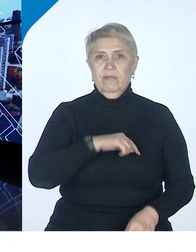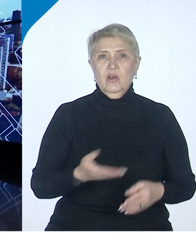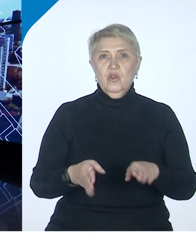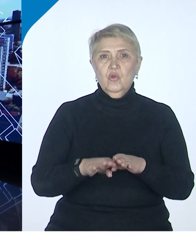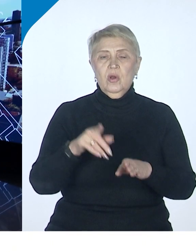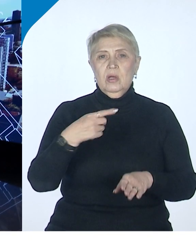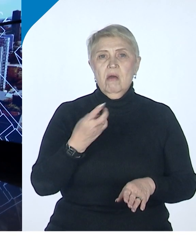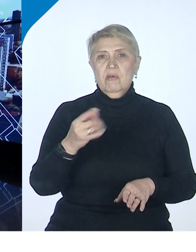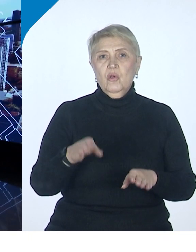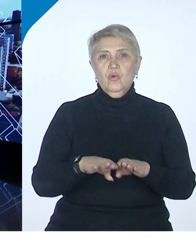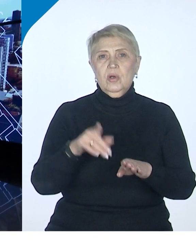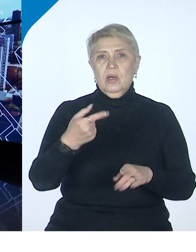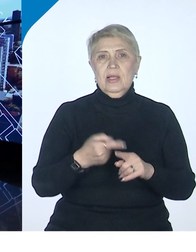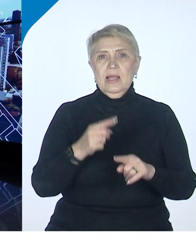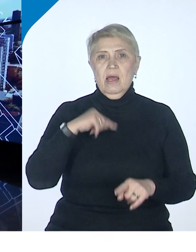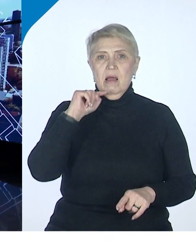Вообще,